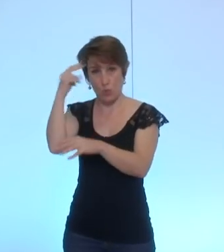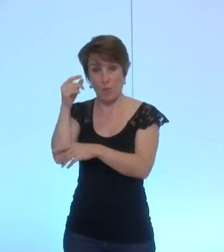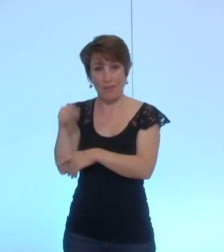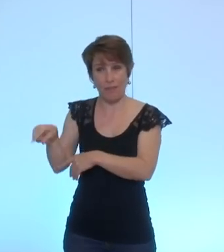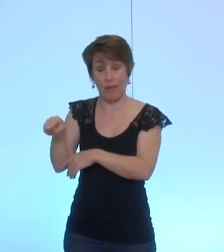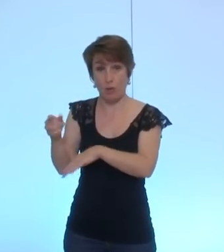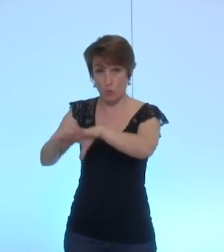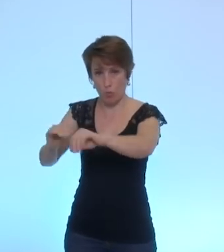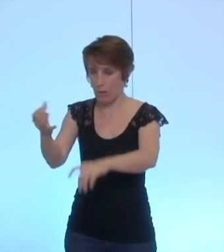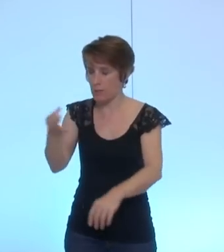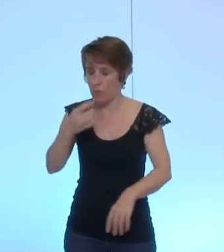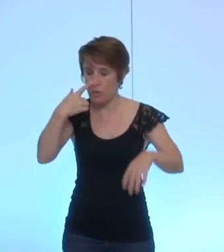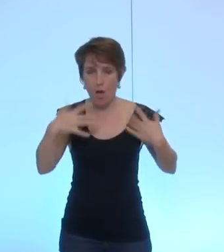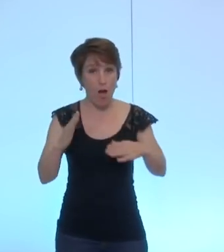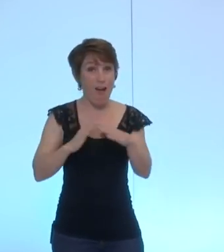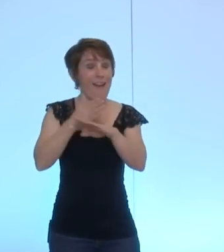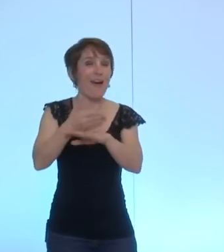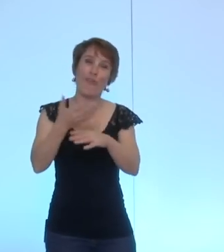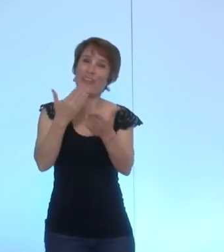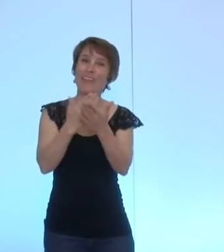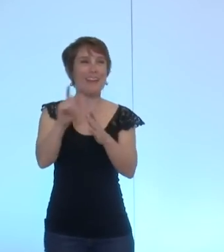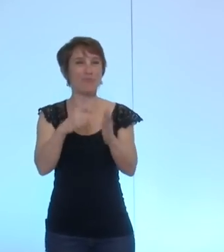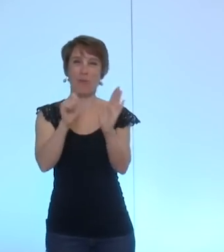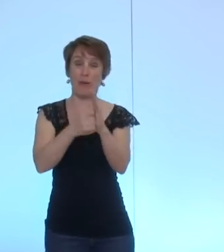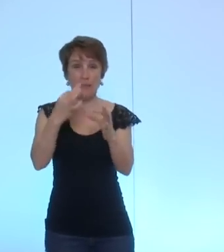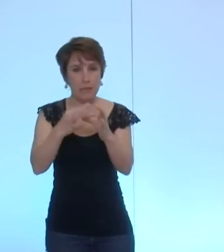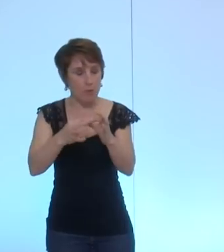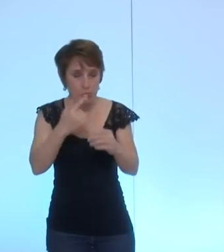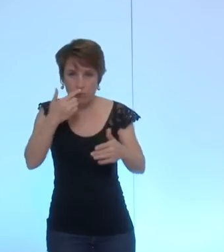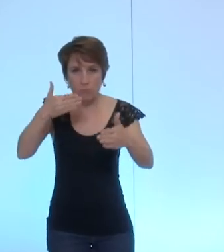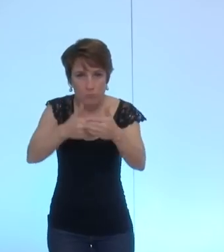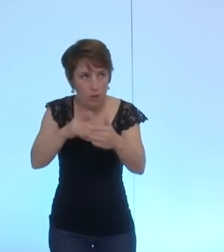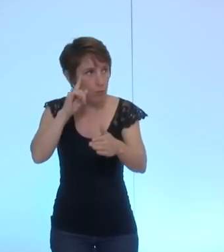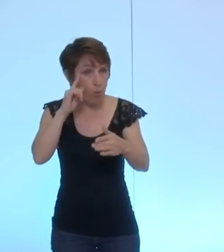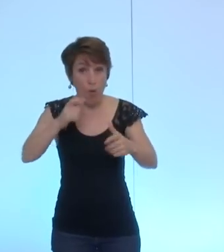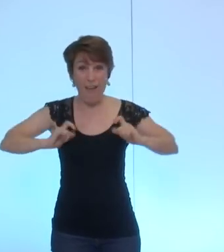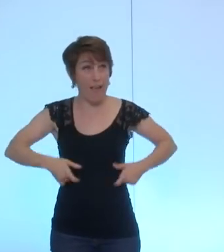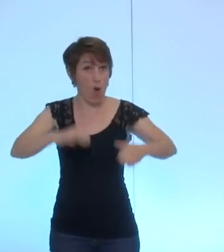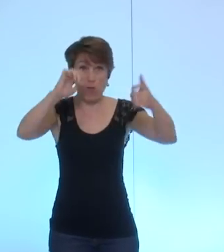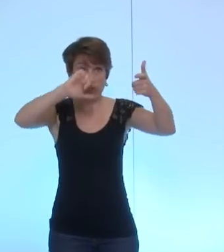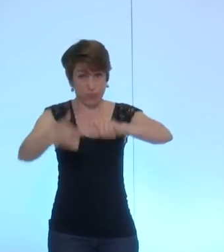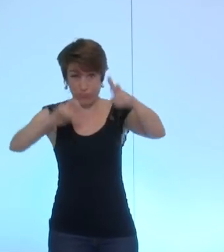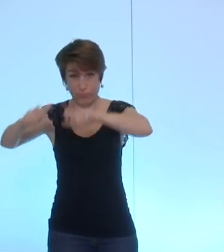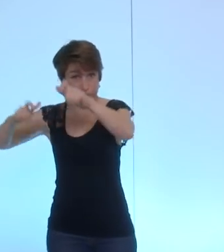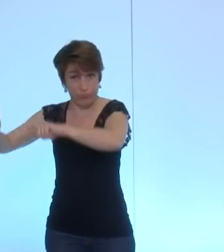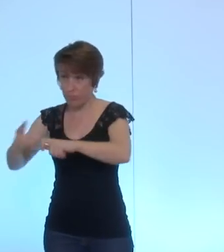extrêmement difficile puisqu'il n a plus d'écoles qui peuvent les accueillir et que plus de 300 000 enfants